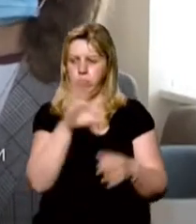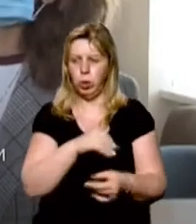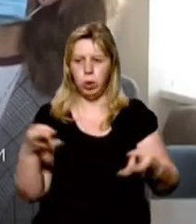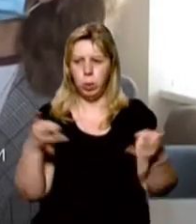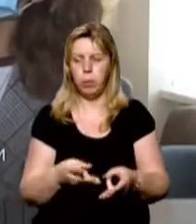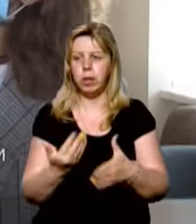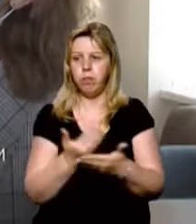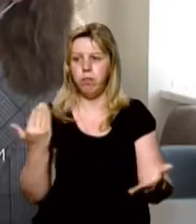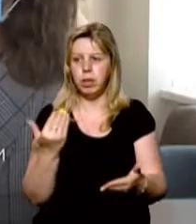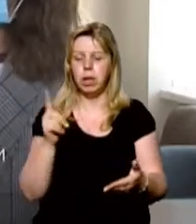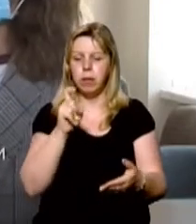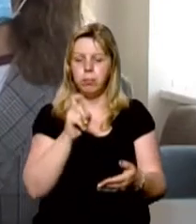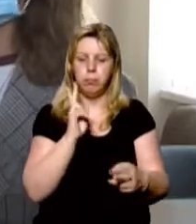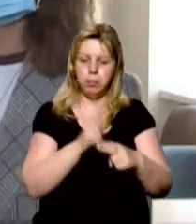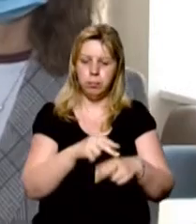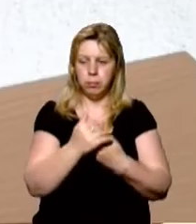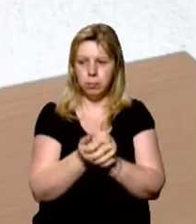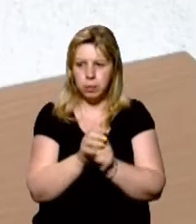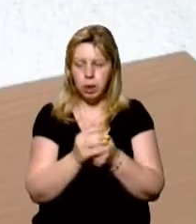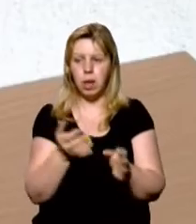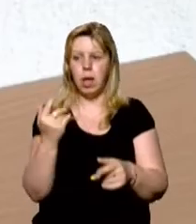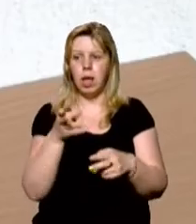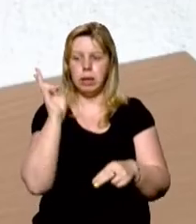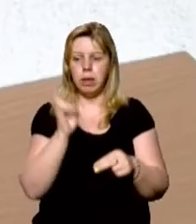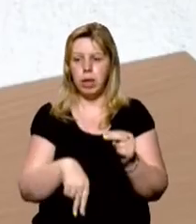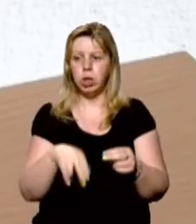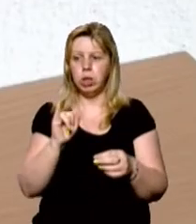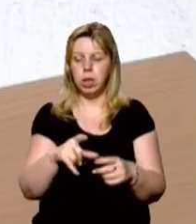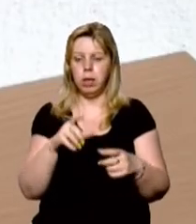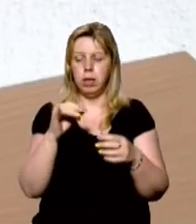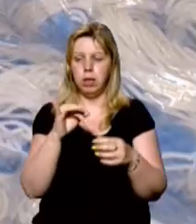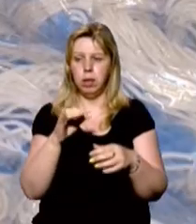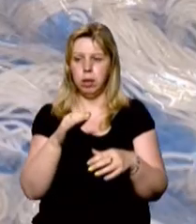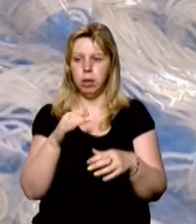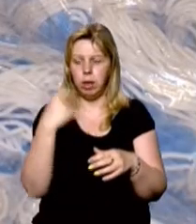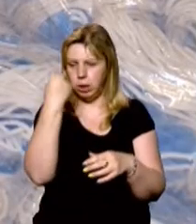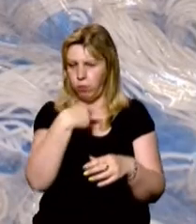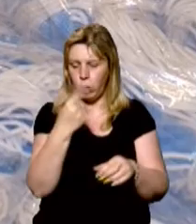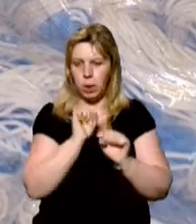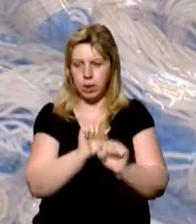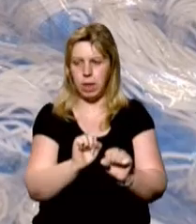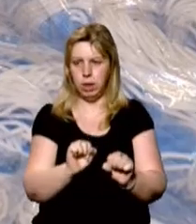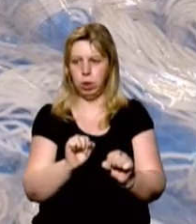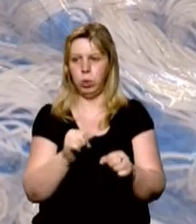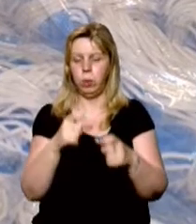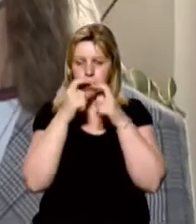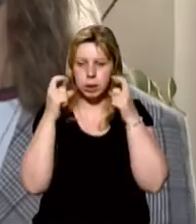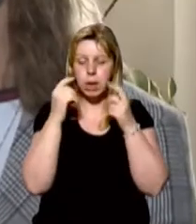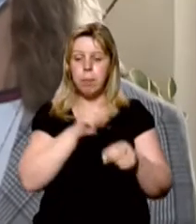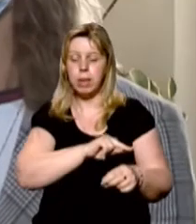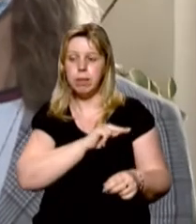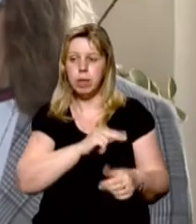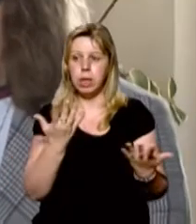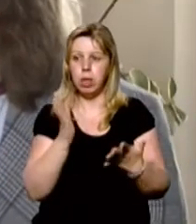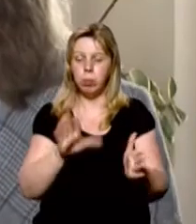починаючи від дезінфікуючих засобів, завершуючи засобами індивідуального захисту тих працівників, які